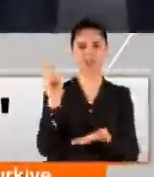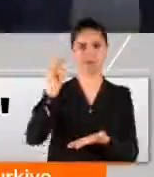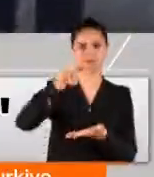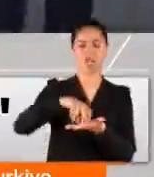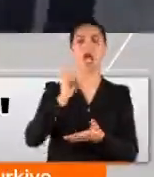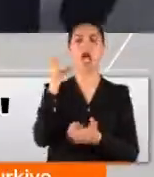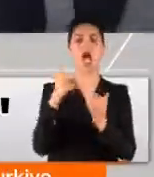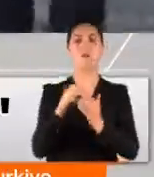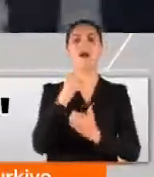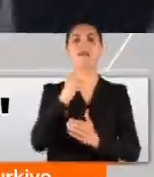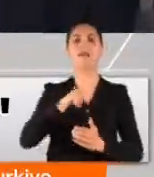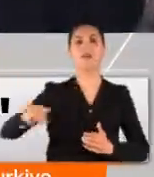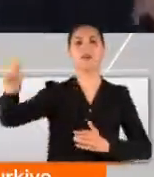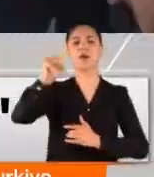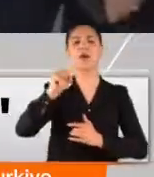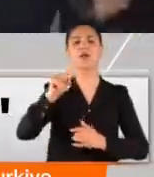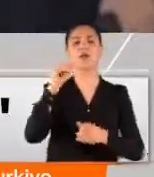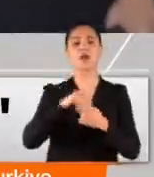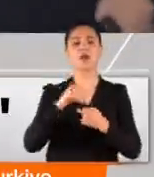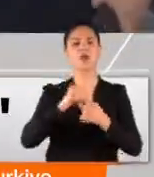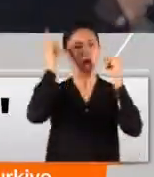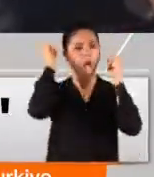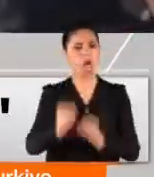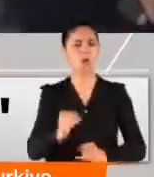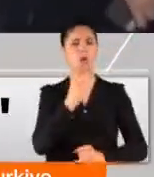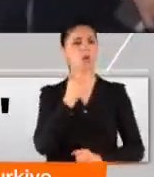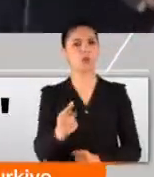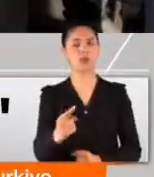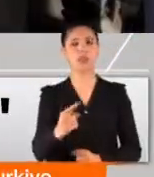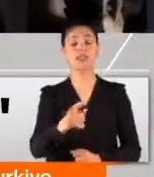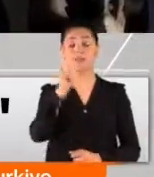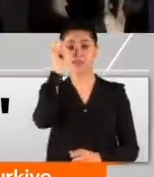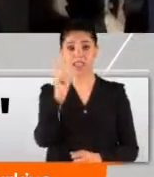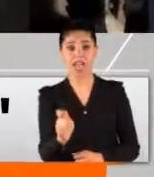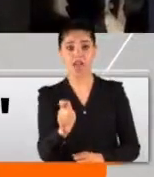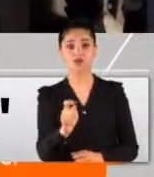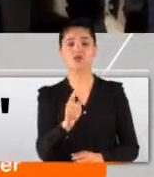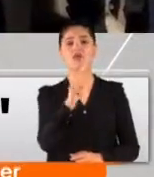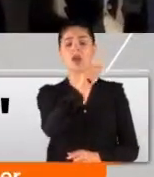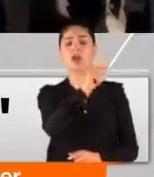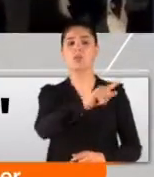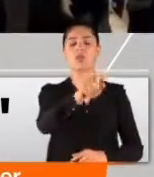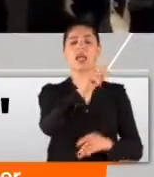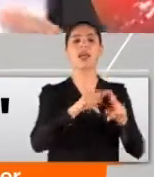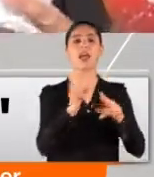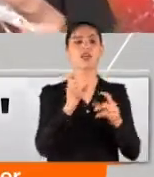kadınların başına gelmiş en büyük felakettir demiş. Asıl KCK'sıyla,